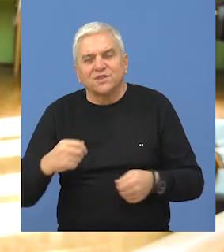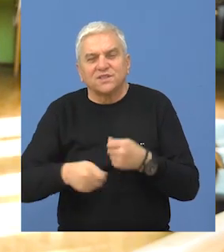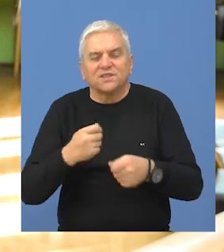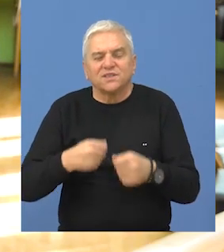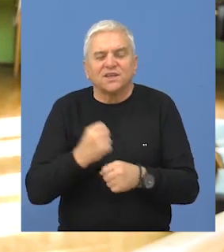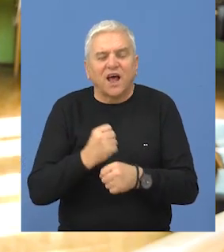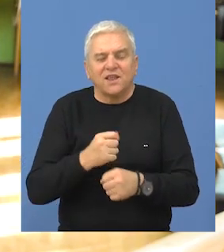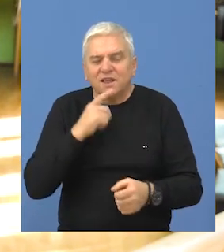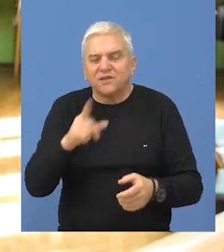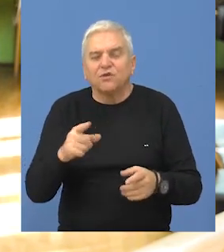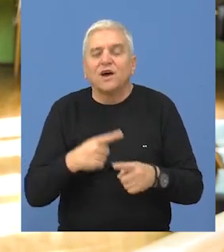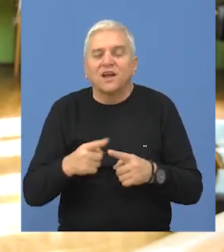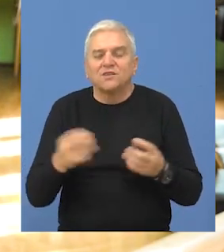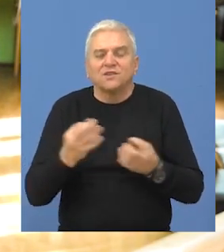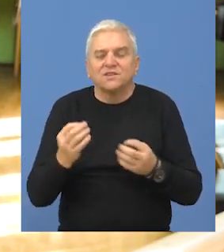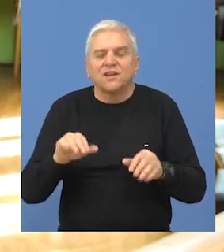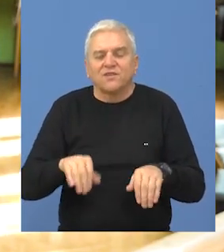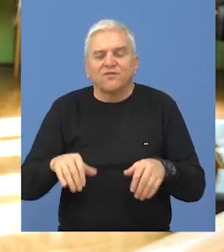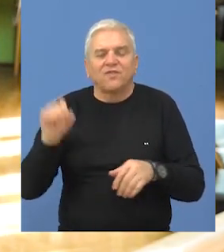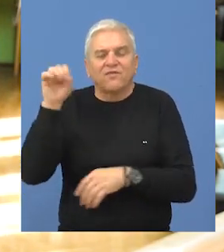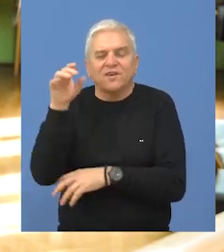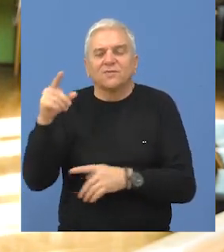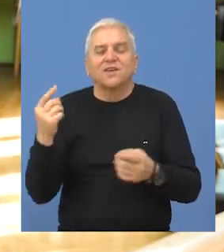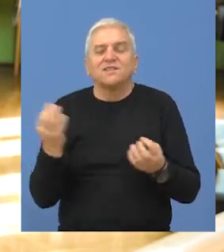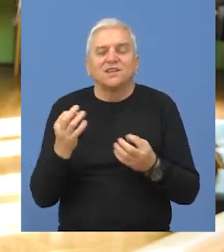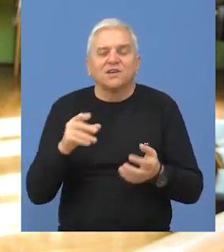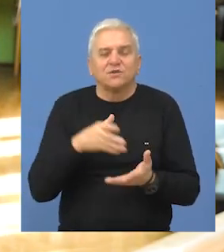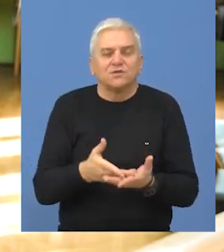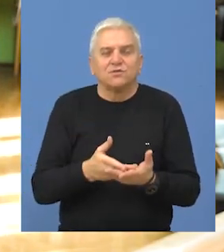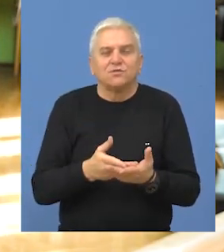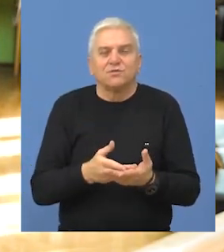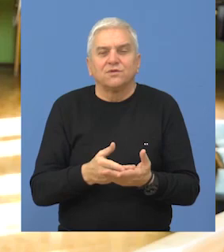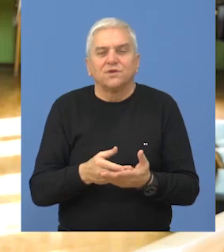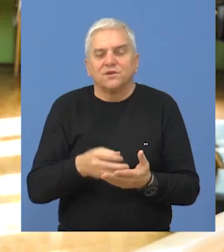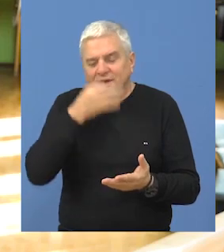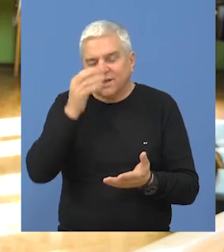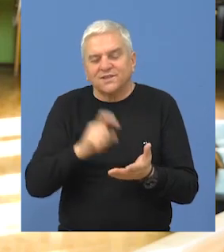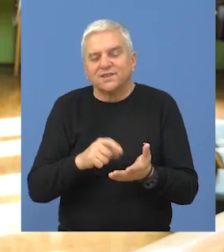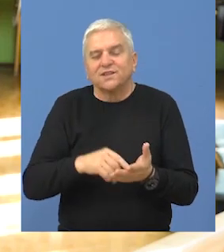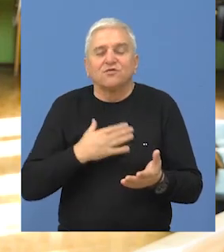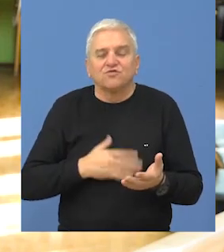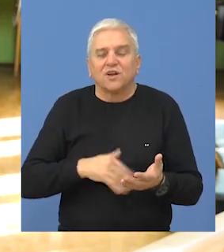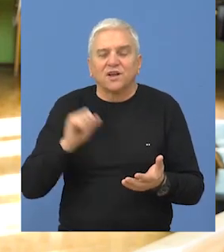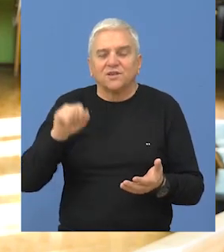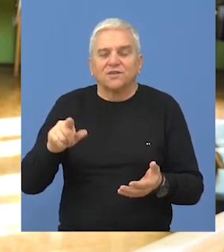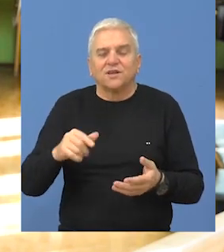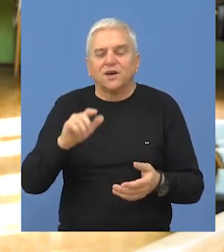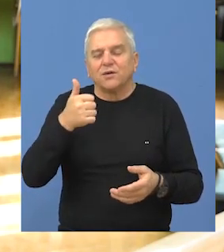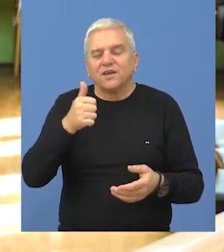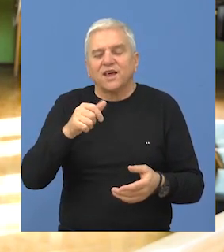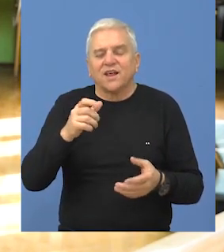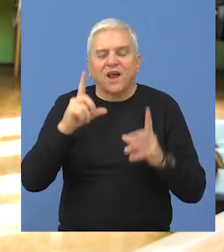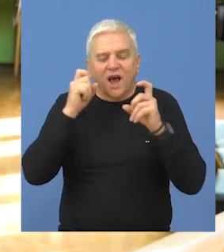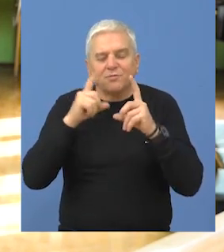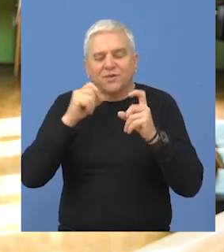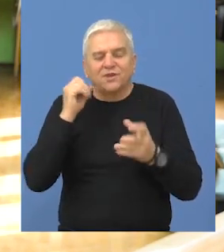je bio i najveći povod i razlog zašto je Prečkovska ustanova u stvari, eto, zatražila i poželjela da barem